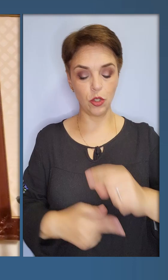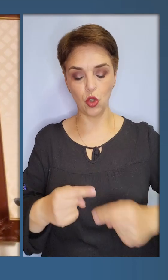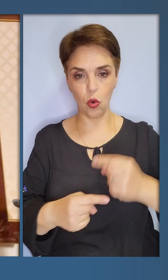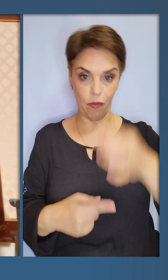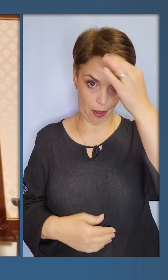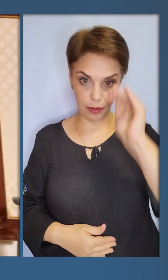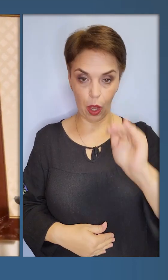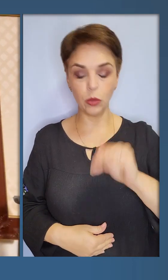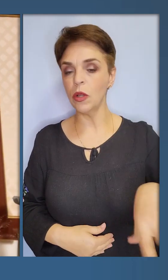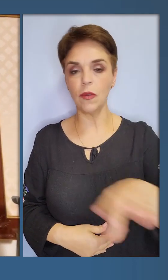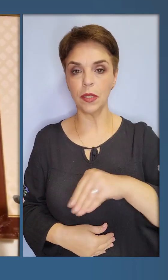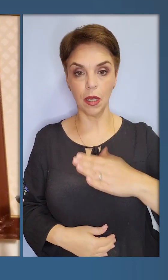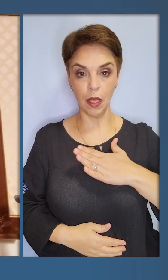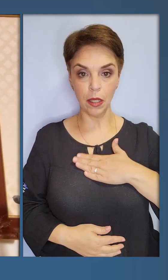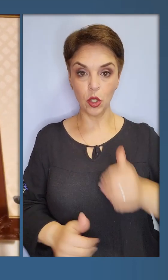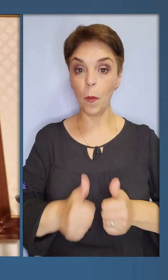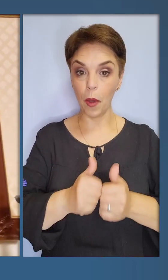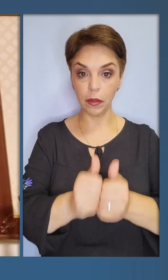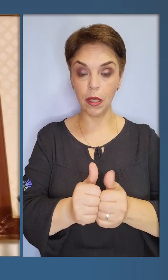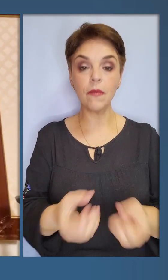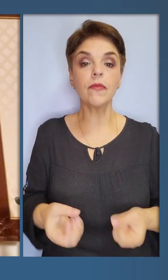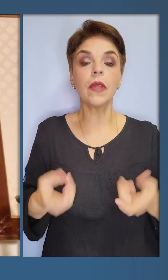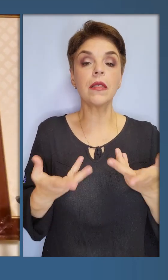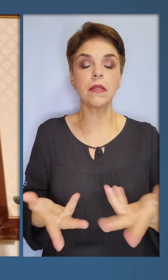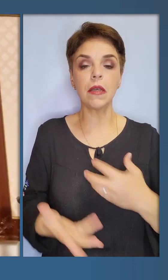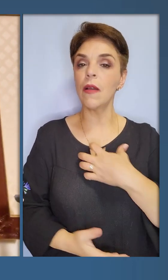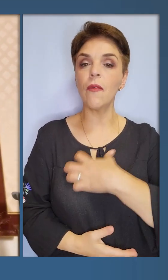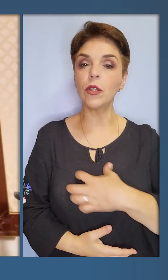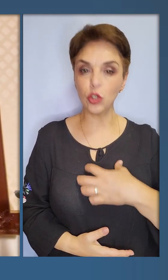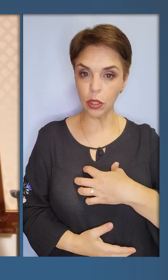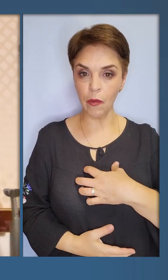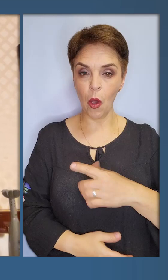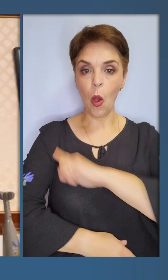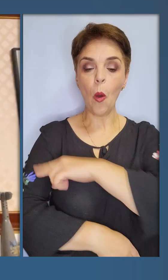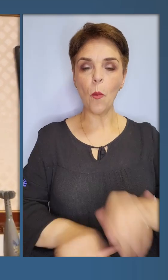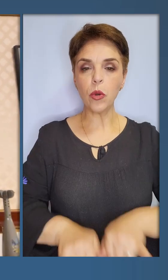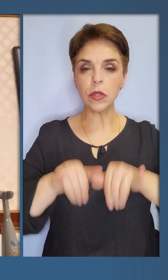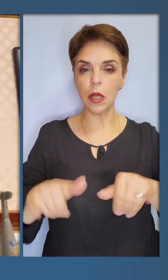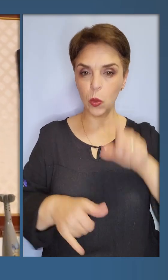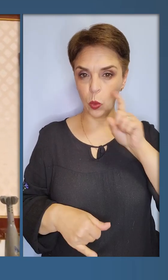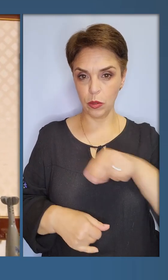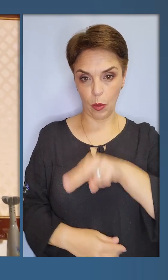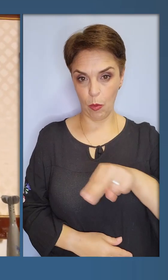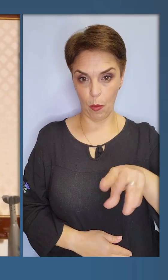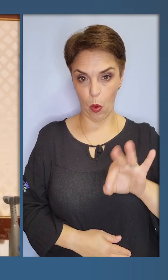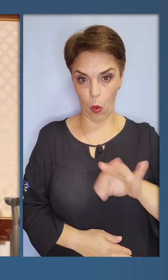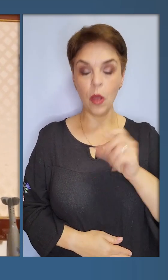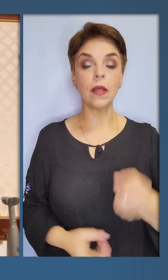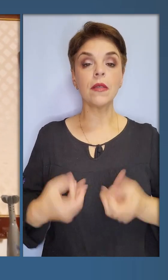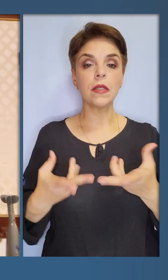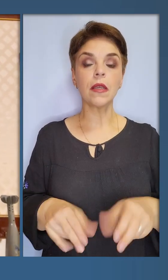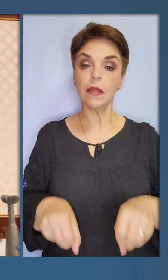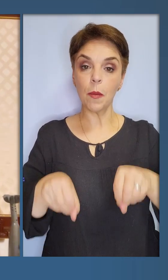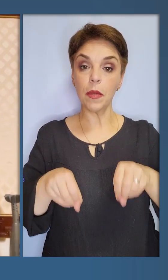чергове нагадування для усіх наших партнерів, наскільки важливо посилювати українську ППО та